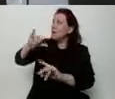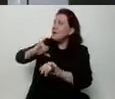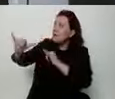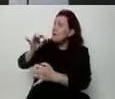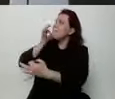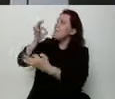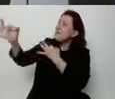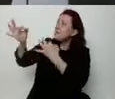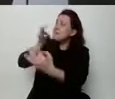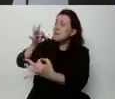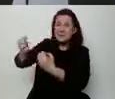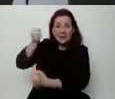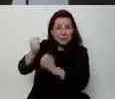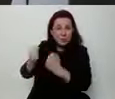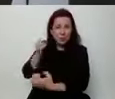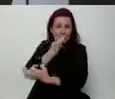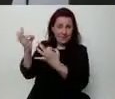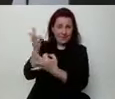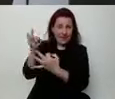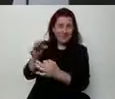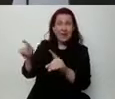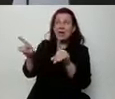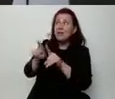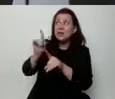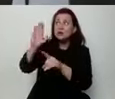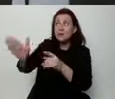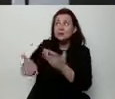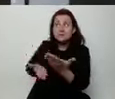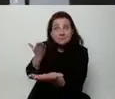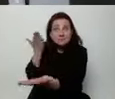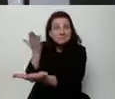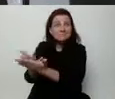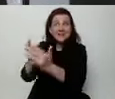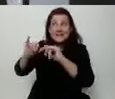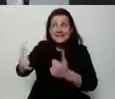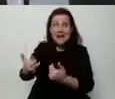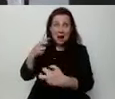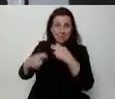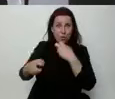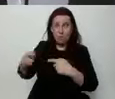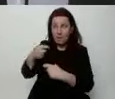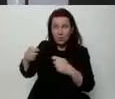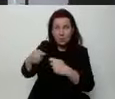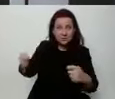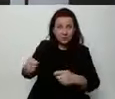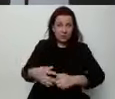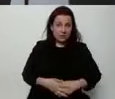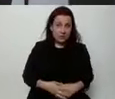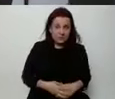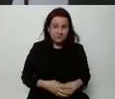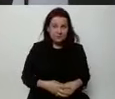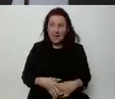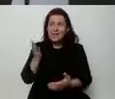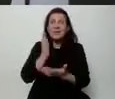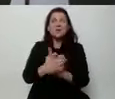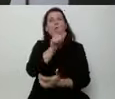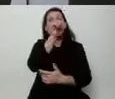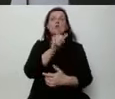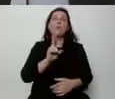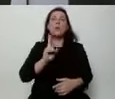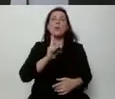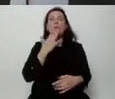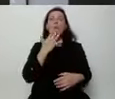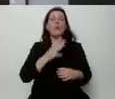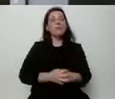pytania. Kto będzie podsuwał recepty na zadziałanie w tej trudnej sytuacji. A nie ktoś, kto będzie mówił o